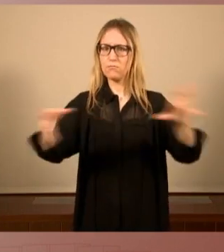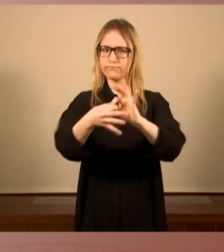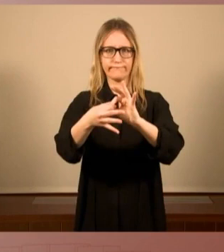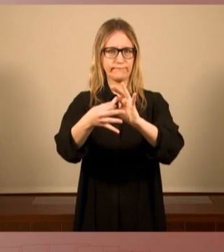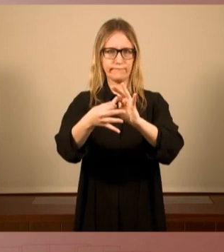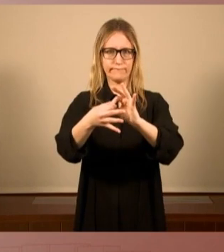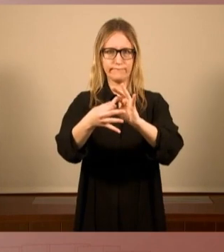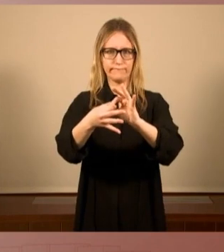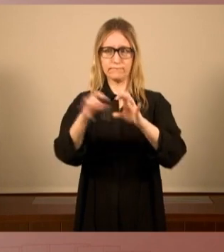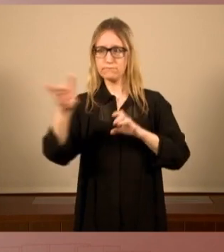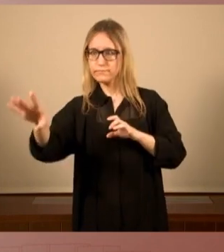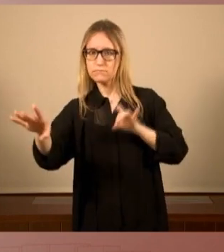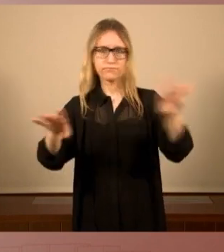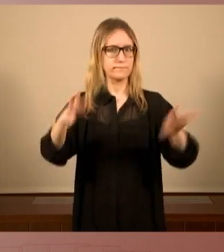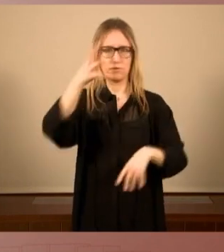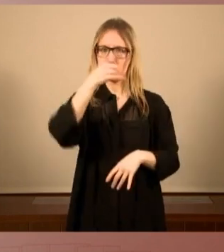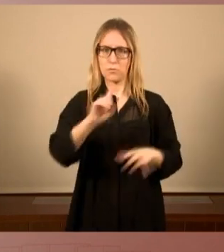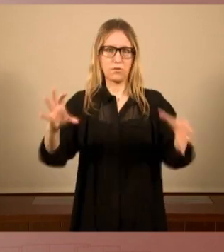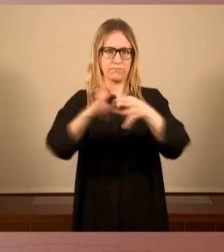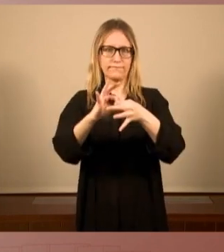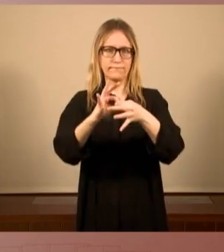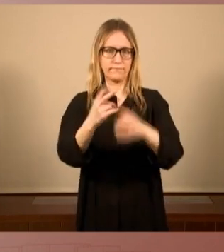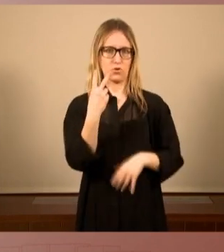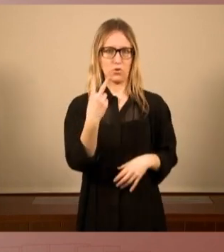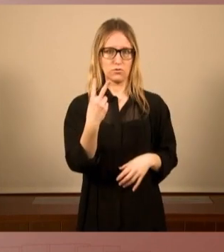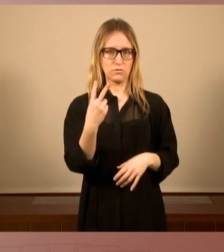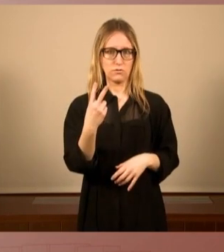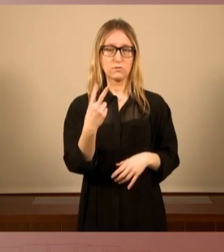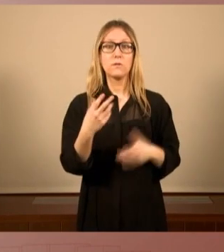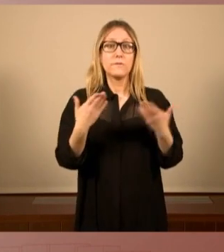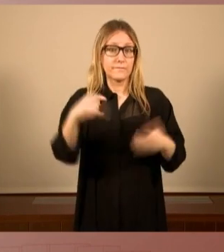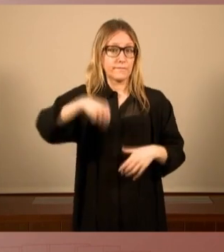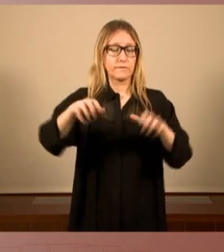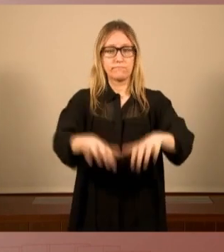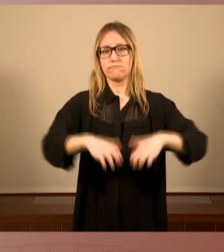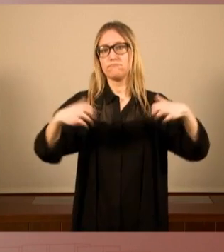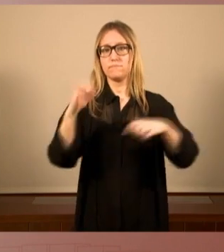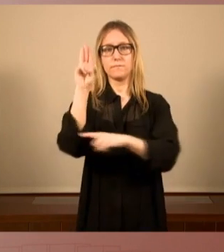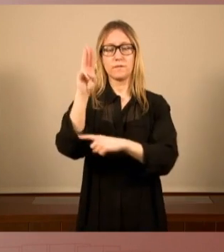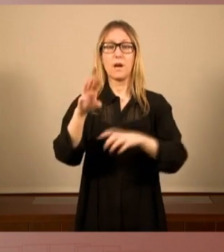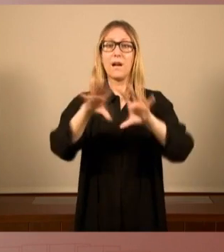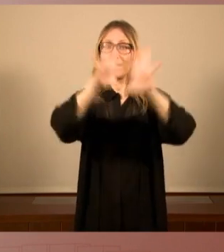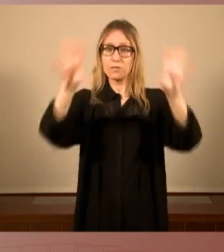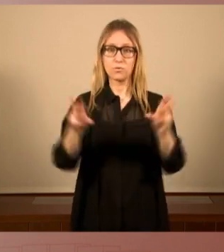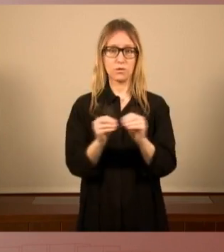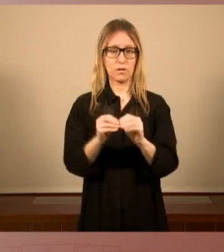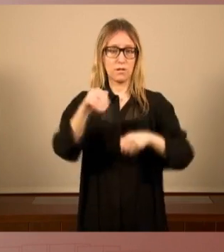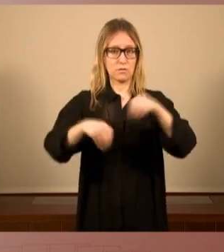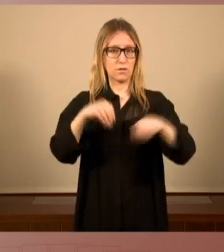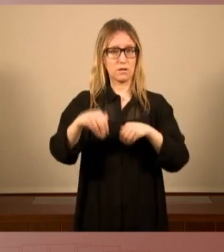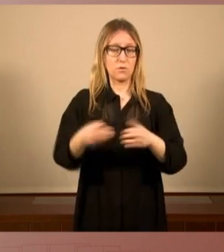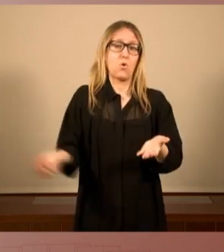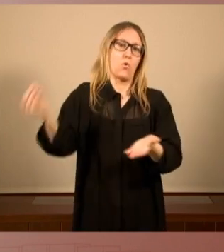l'altra i com que tenim aquest hemicicle que pels resultats electorals torna a representar aquesta majoria